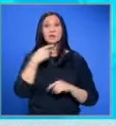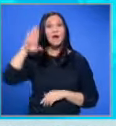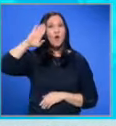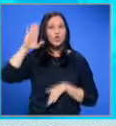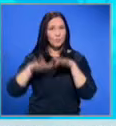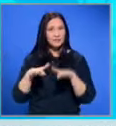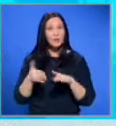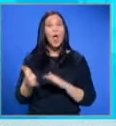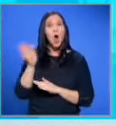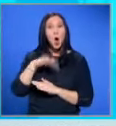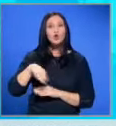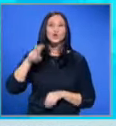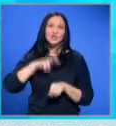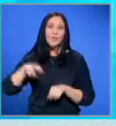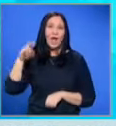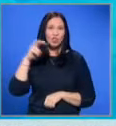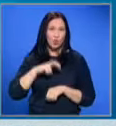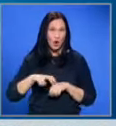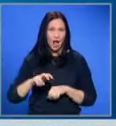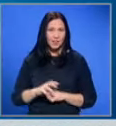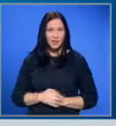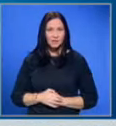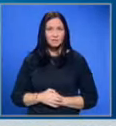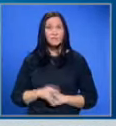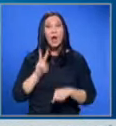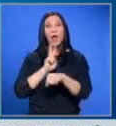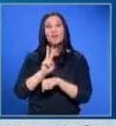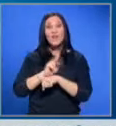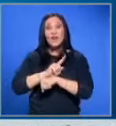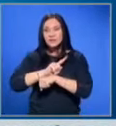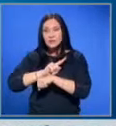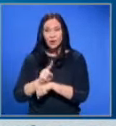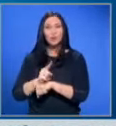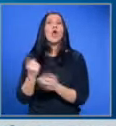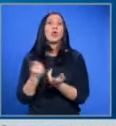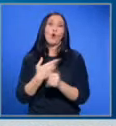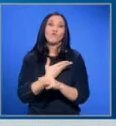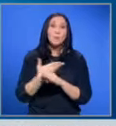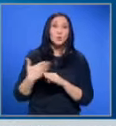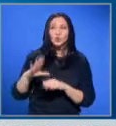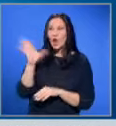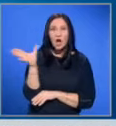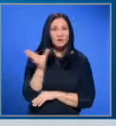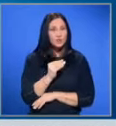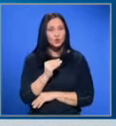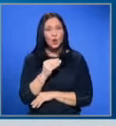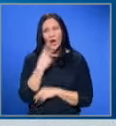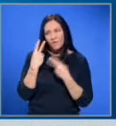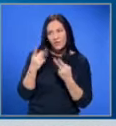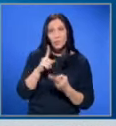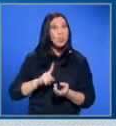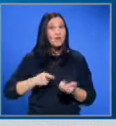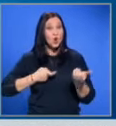престъпление, още от Жанан Дорал. 12 секунди. Толкова продължава всичко. Видимо,